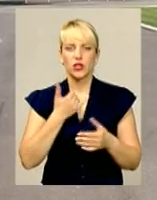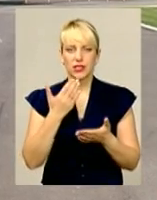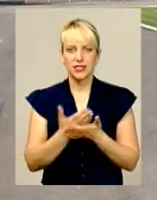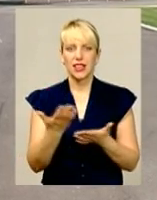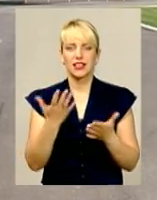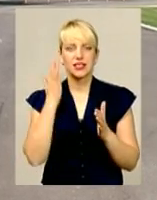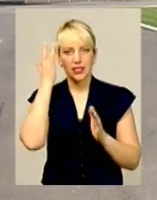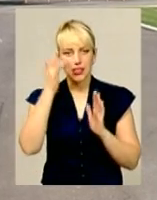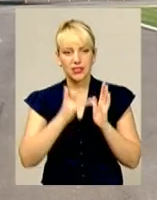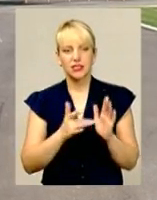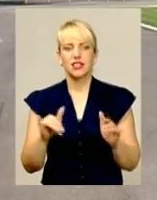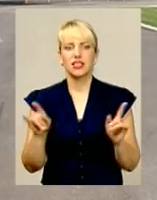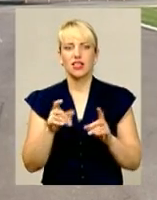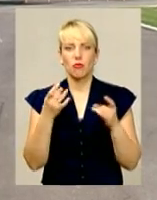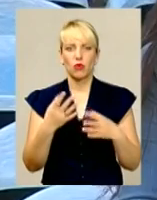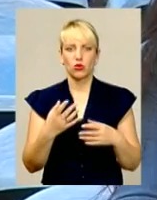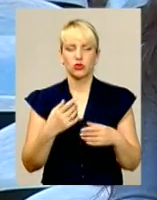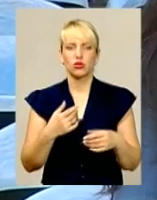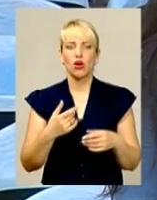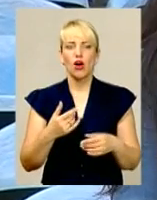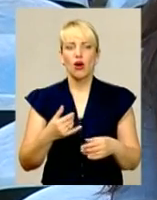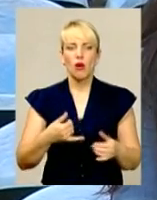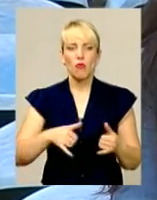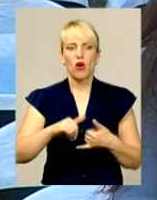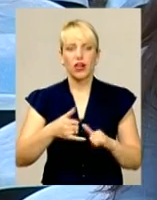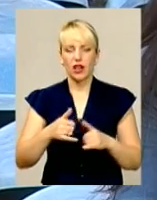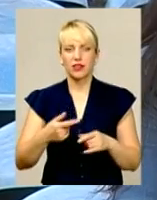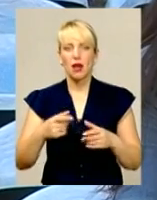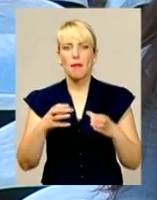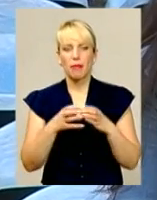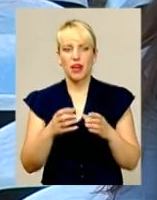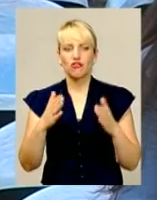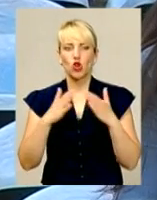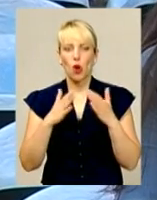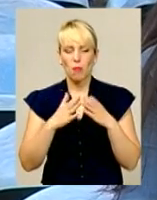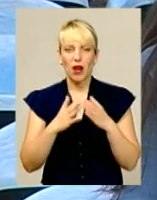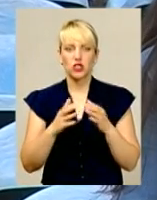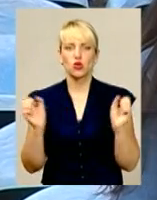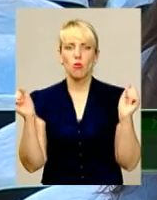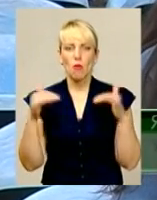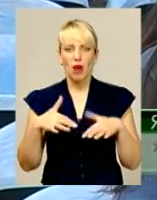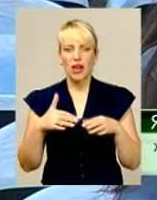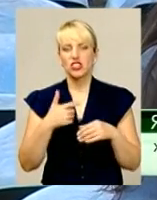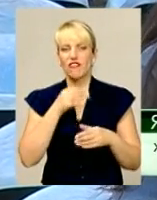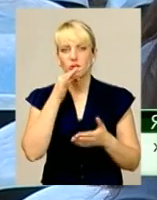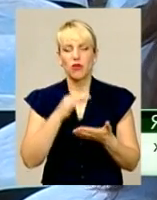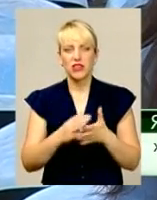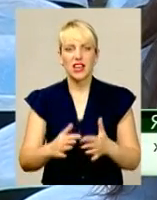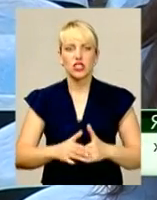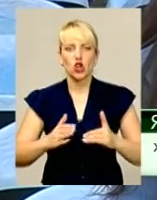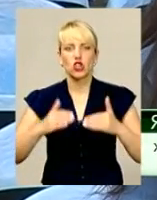сюди попинати м'янчик. У домашньому матчі відповідальність зростає в рази, кажуть футболісти.